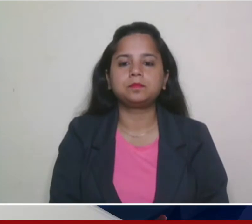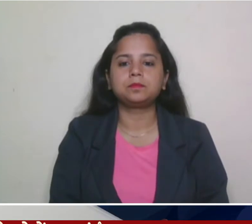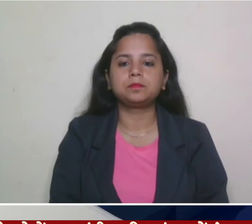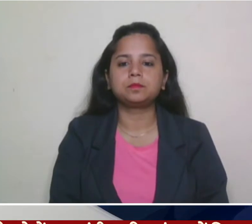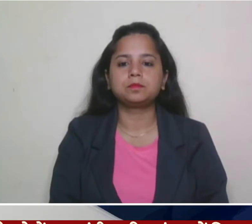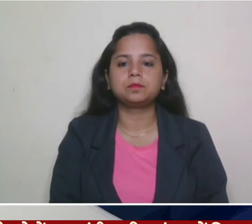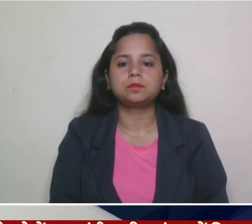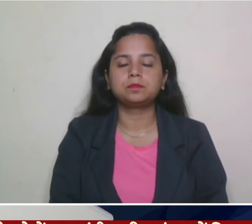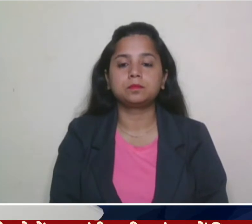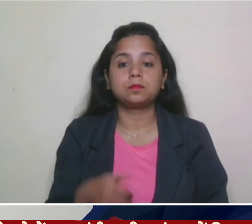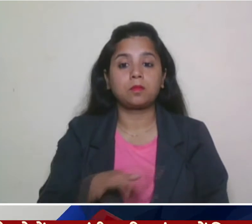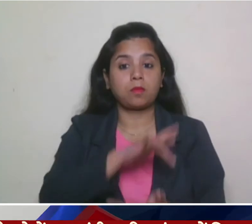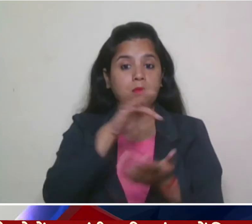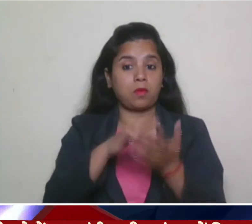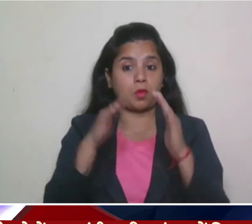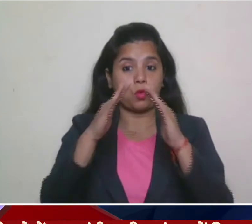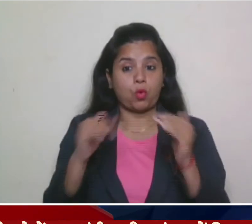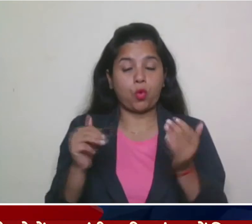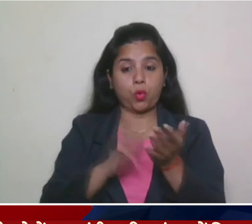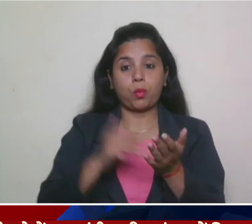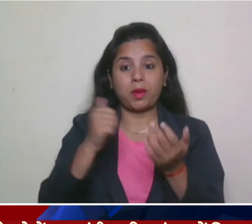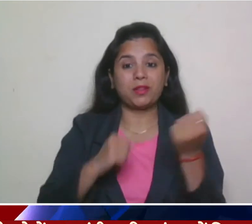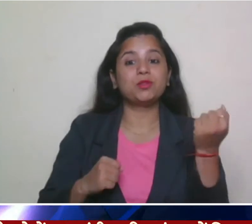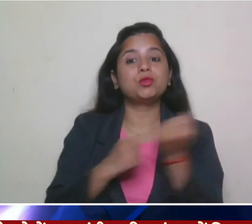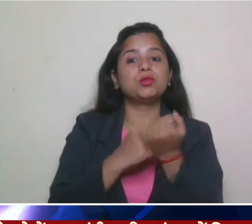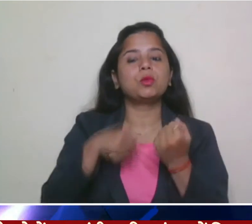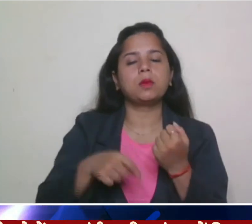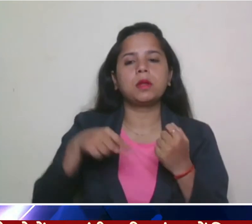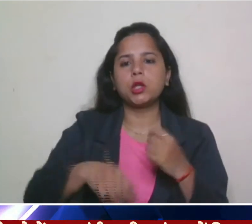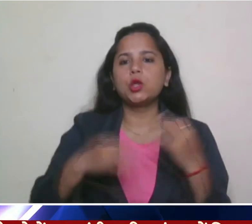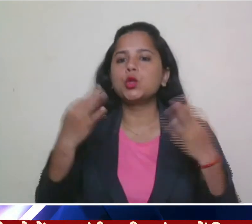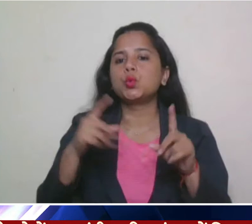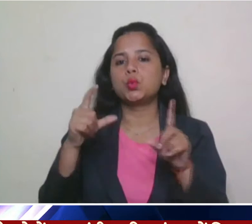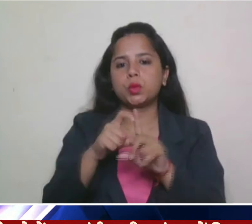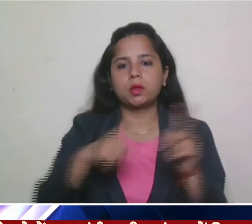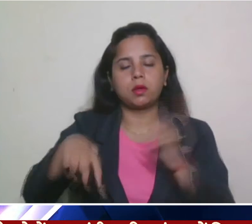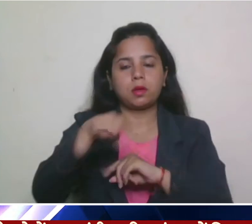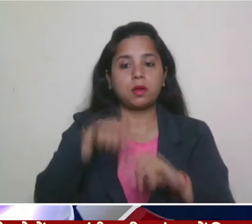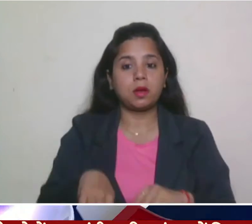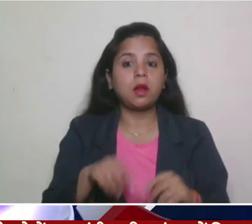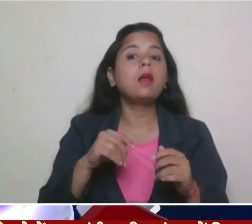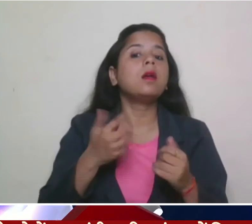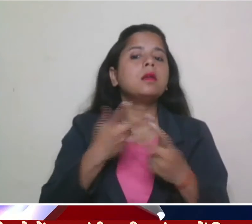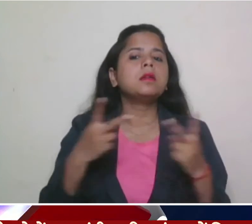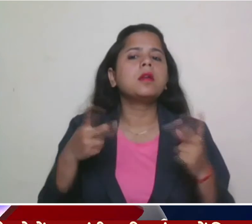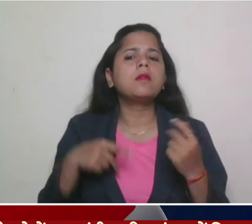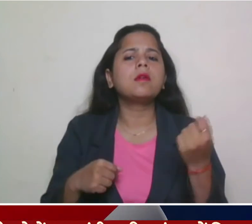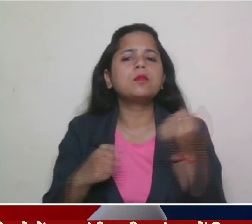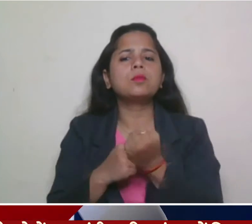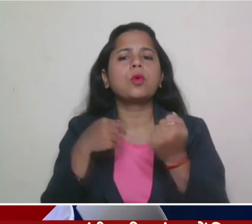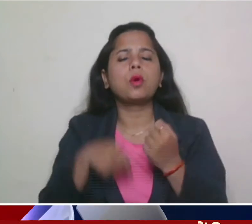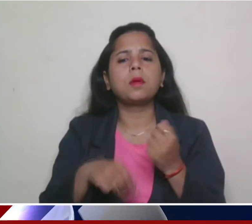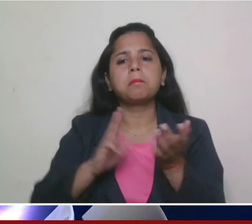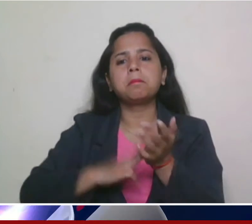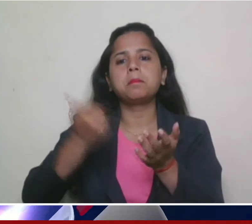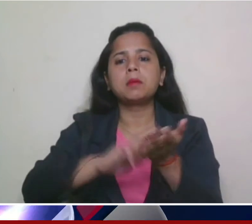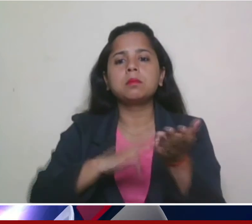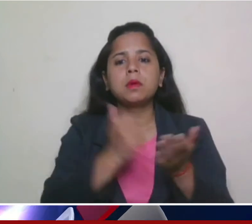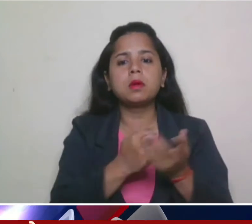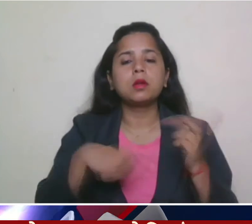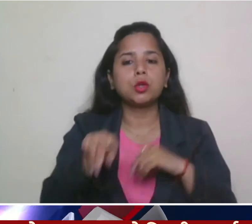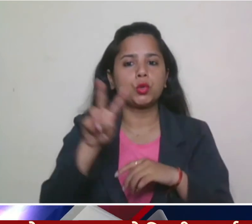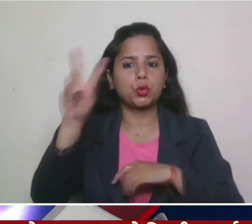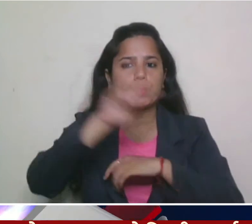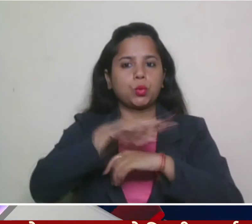केंद्र ग्रहवम सहकारिता मंत्री अमच्याश नई दिली में राज्य सहकारिता मंत्रीयों की दो दिवसीये राश्ट्रिय सम्मेलन का